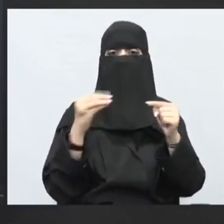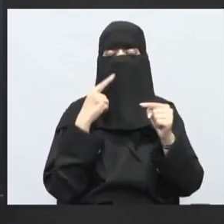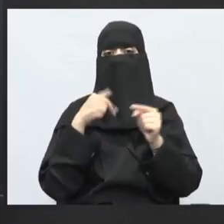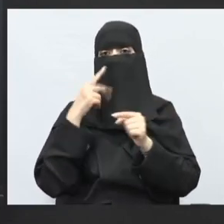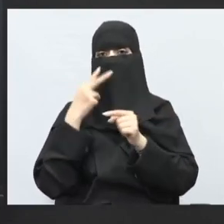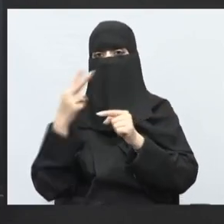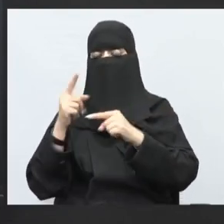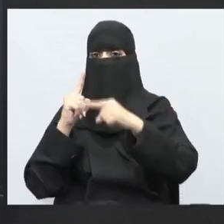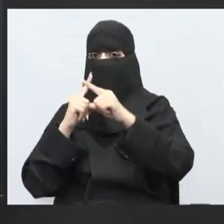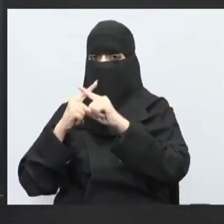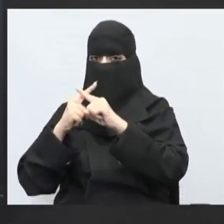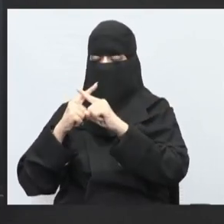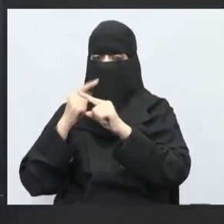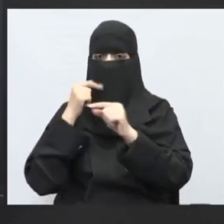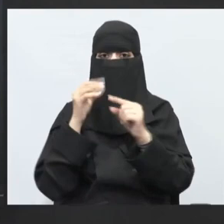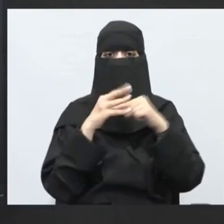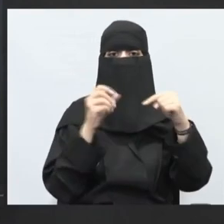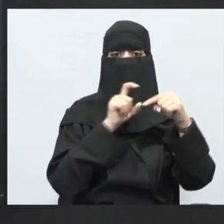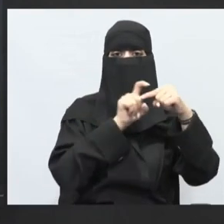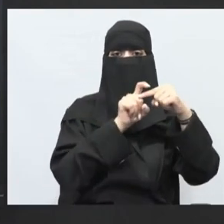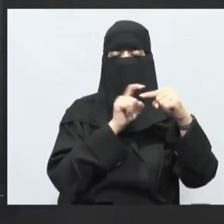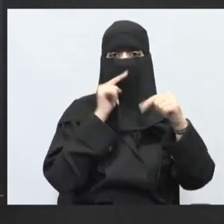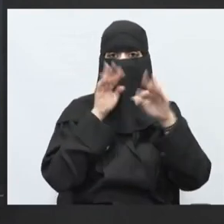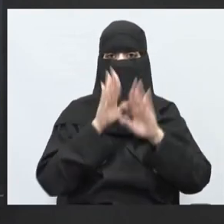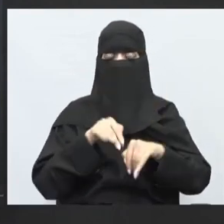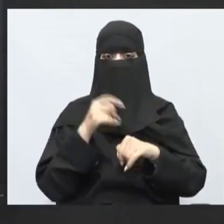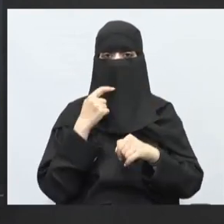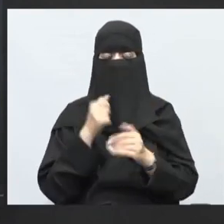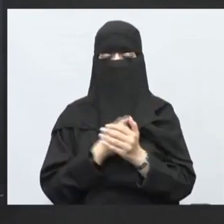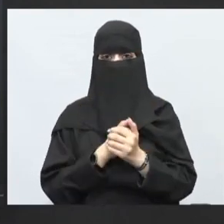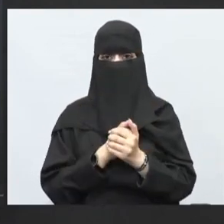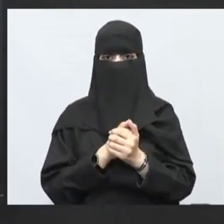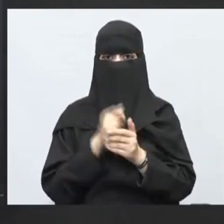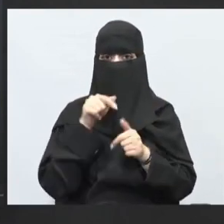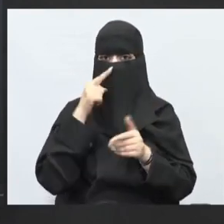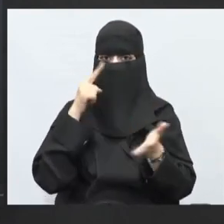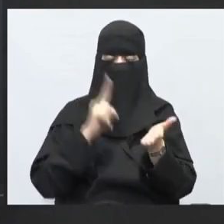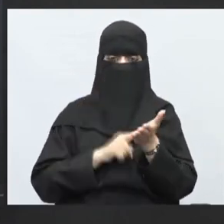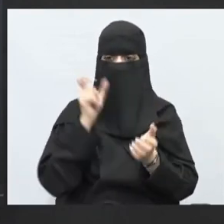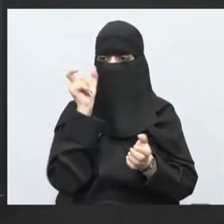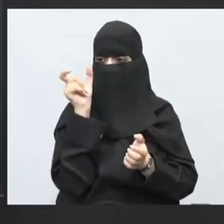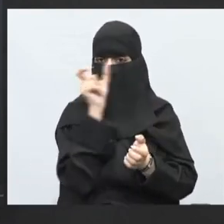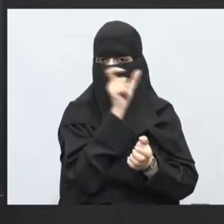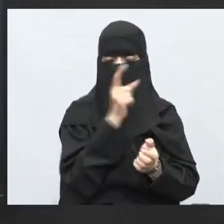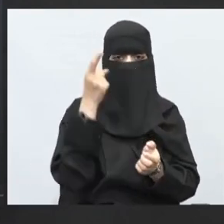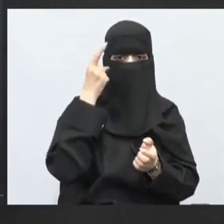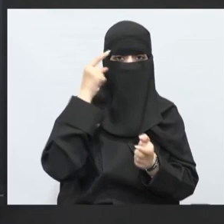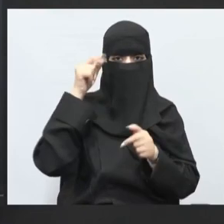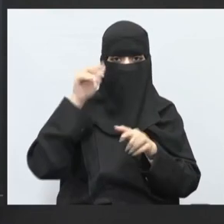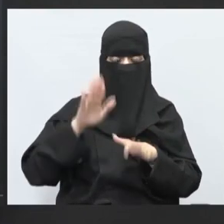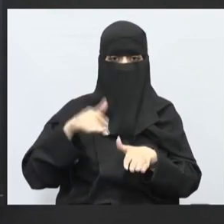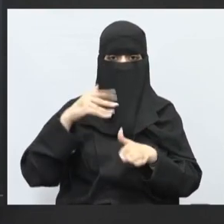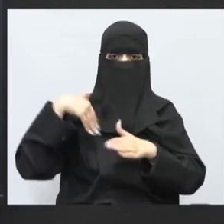الضرب ما هو عكسه أحسنتم القسمة لكن عزيزي الطالب والطالبة لابد في كلمات تعرفة لأننا